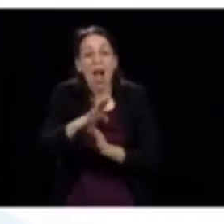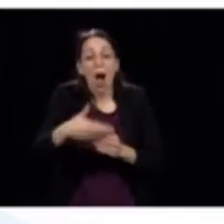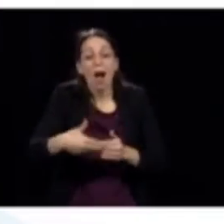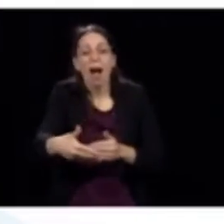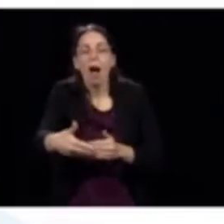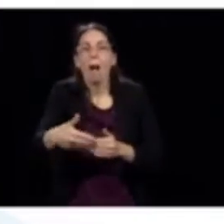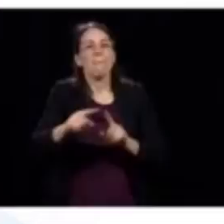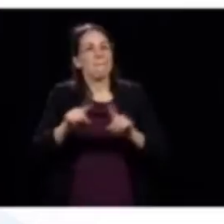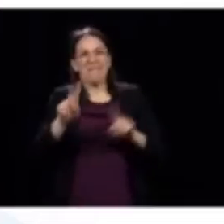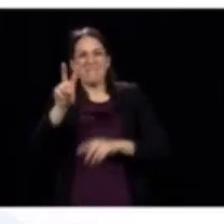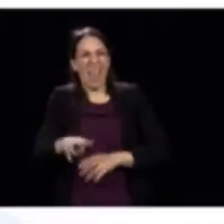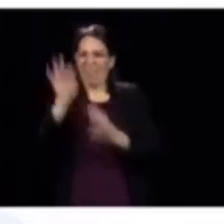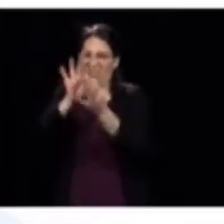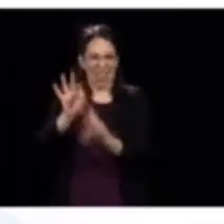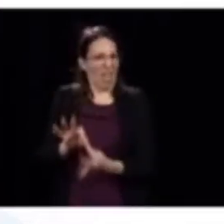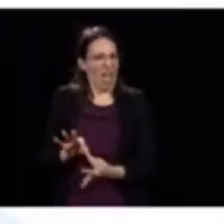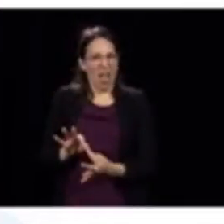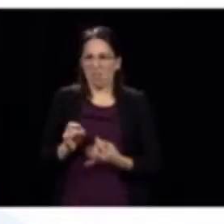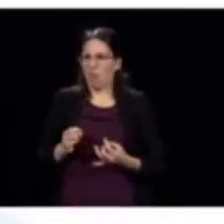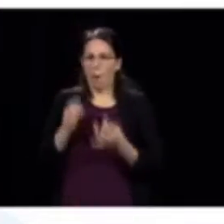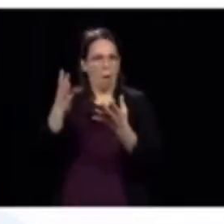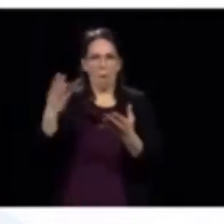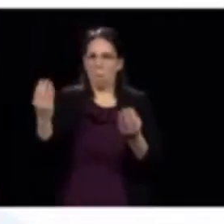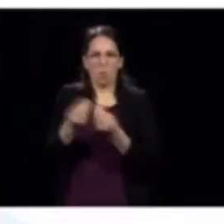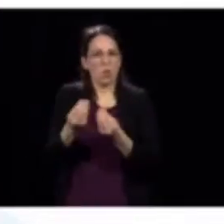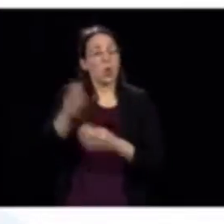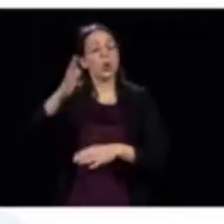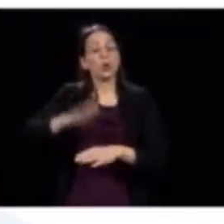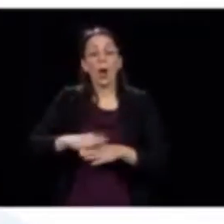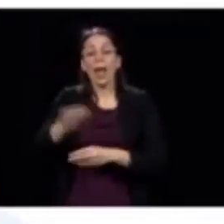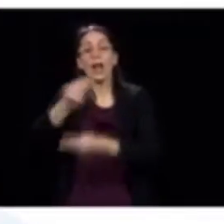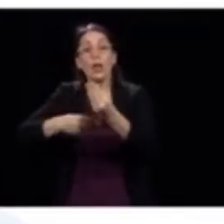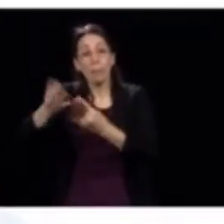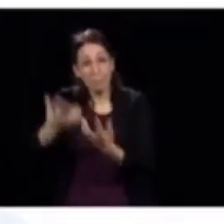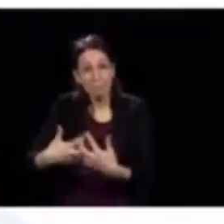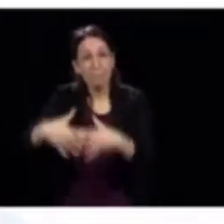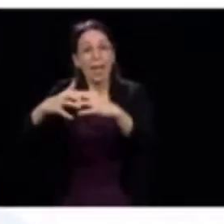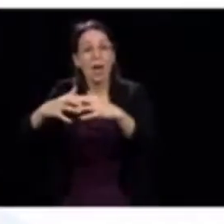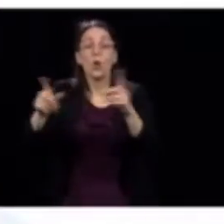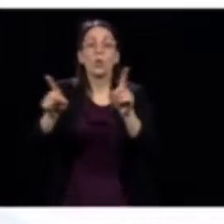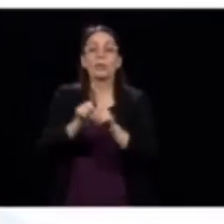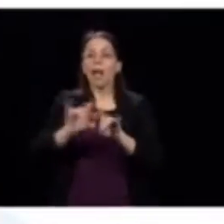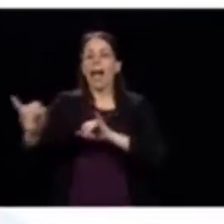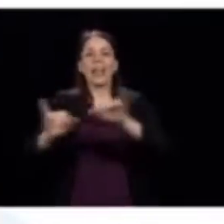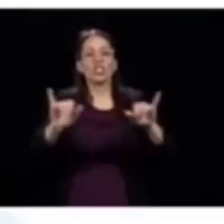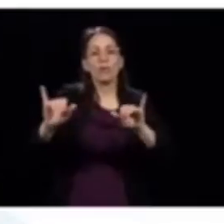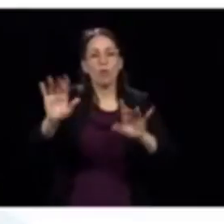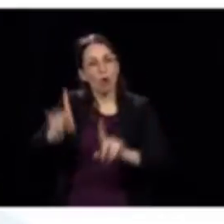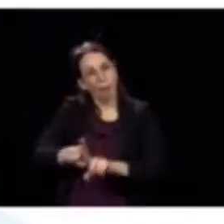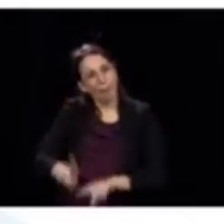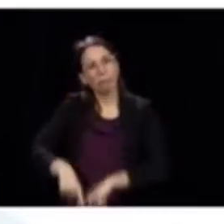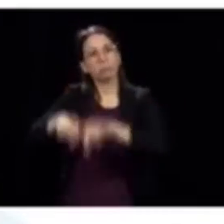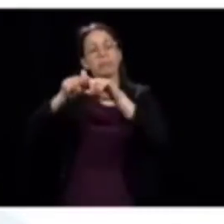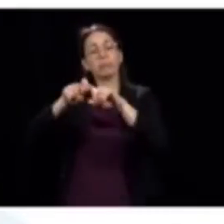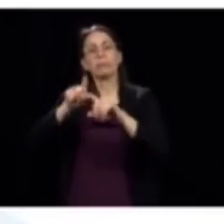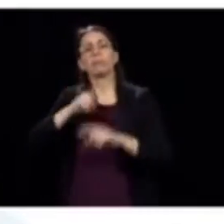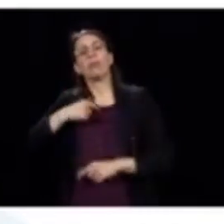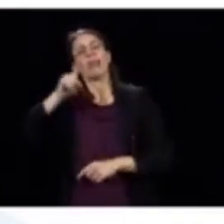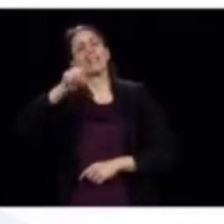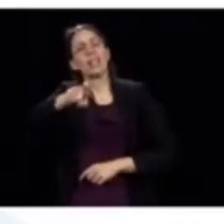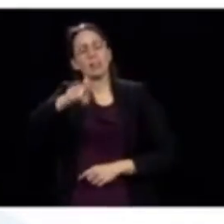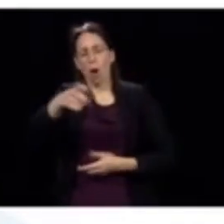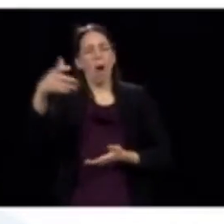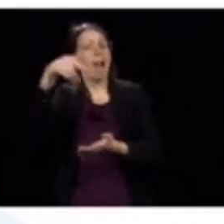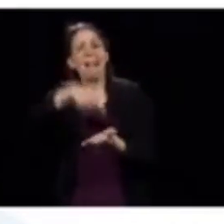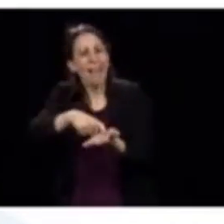pas été beaucoup question des détails de la relance et du déconfinement graduel qui est envisagé. À quel moment comptez